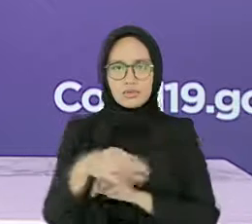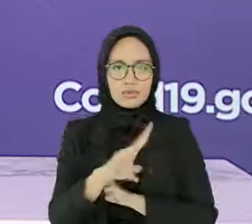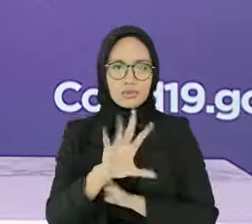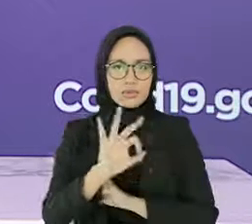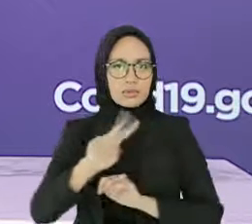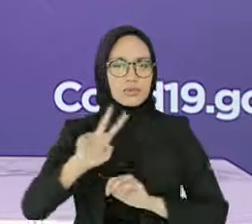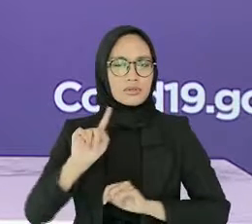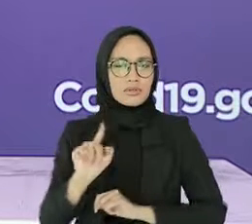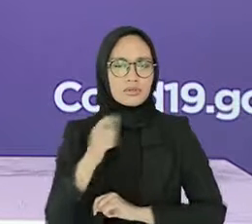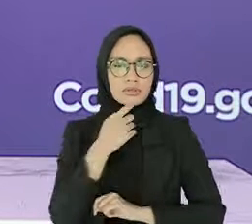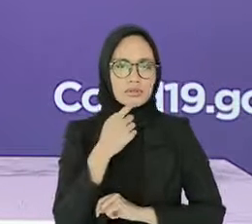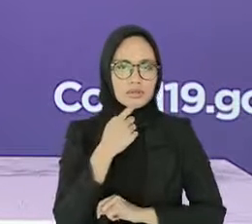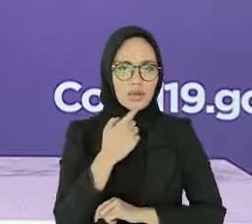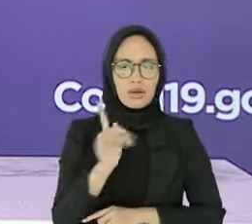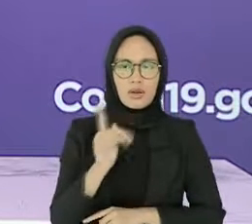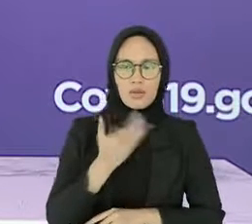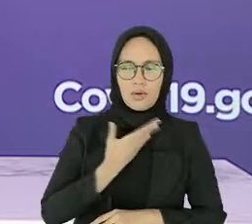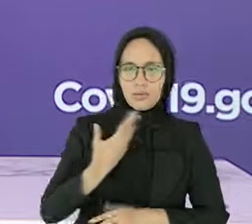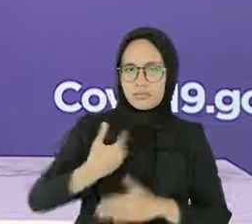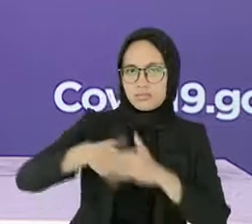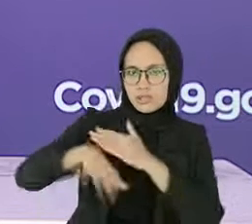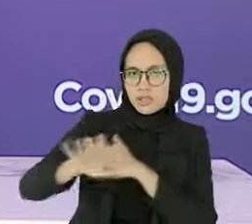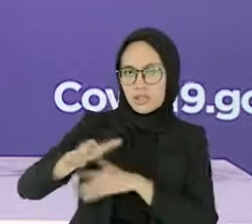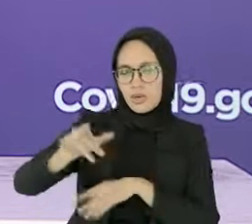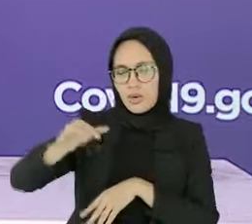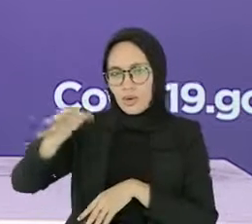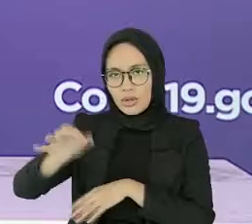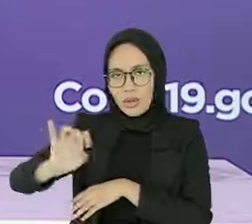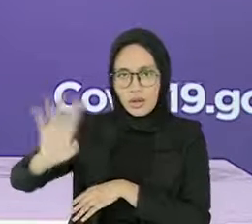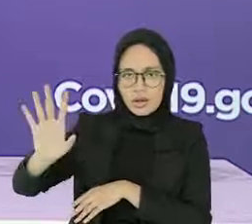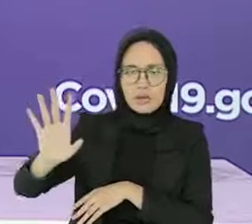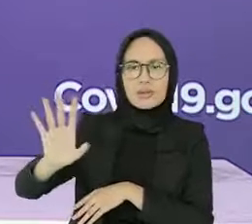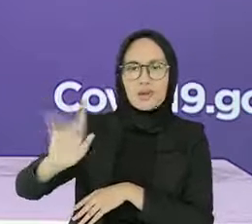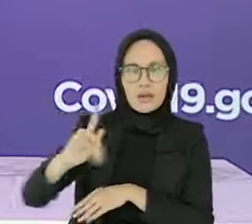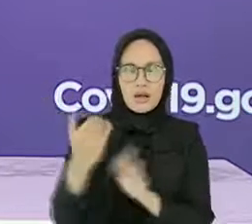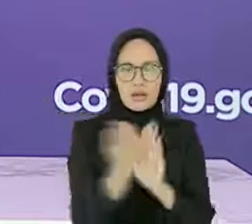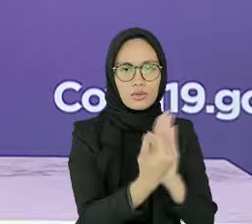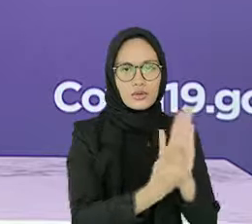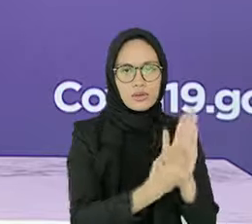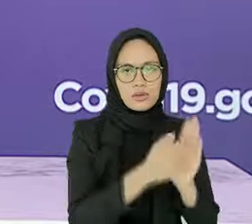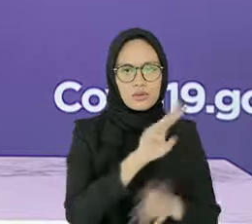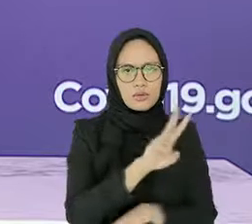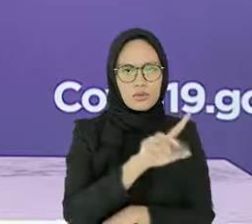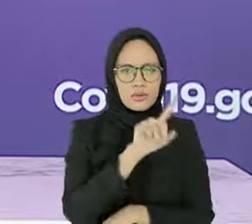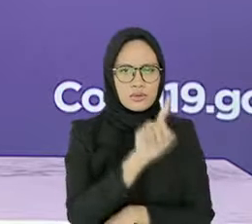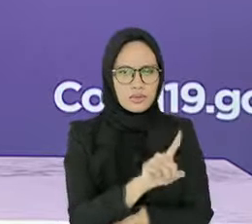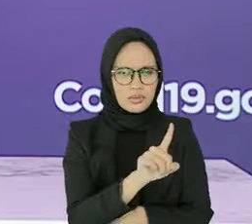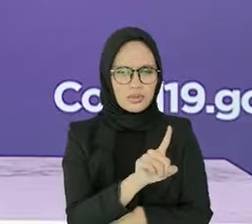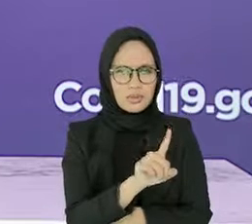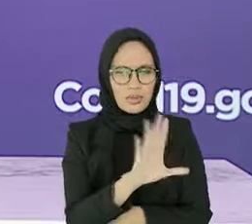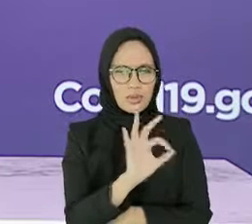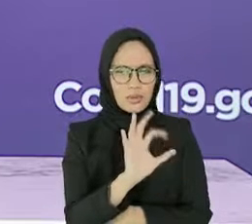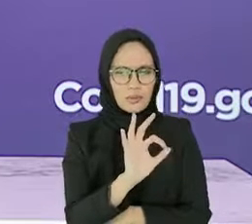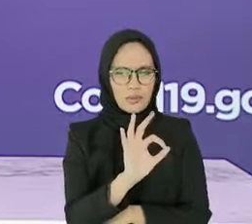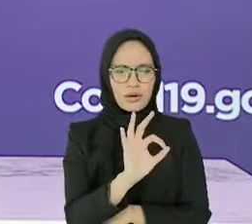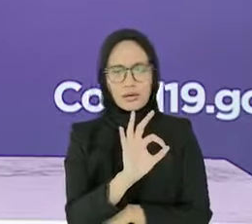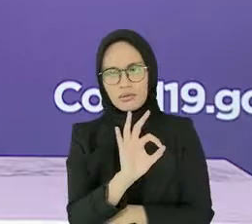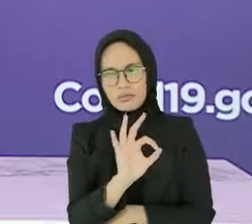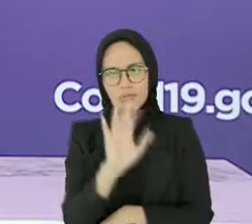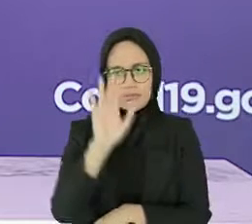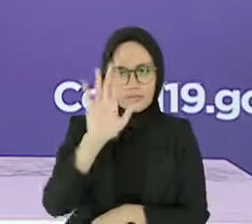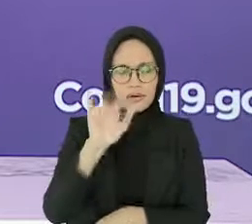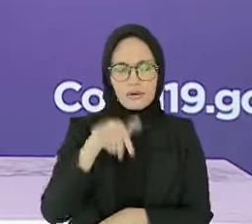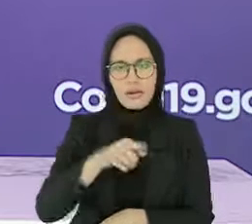tentang perjalanan dalam negeri yang akan berlaku sampai dengan 31 Oktober mendatang.